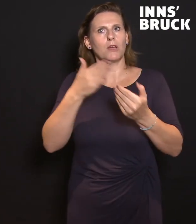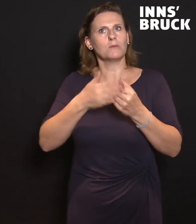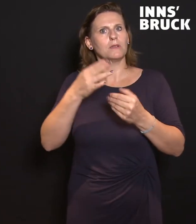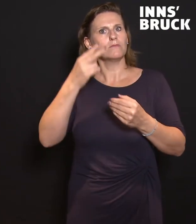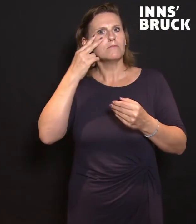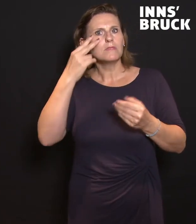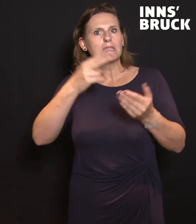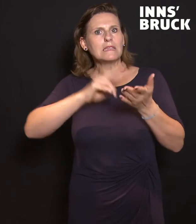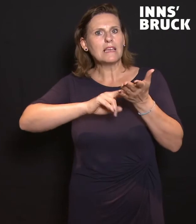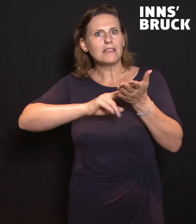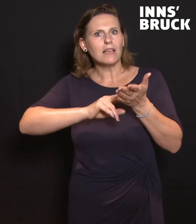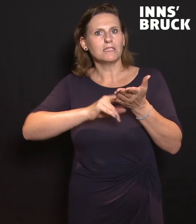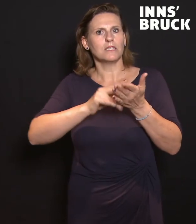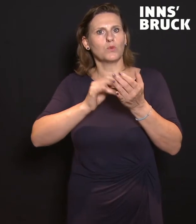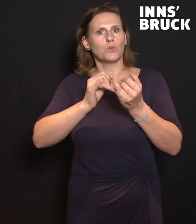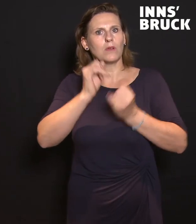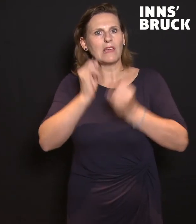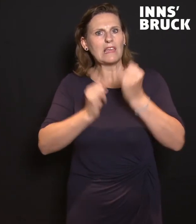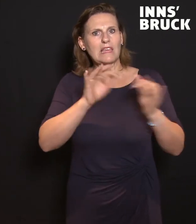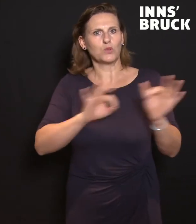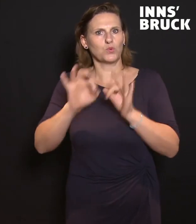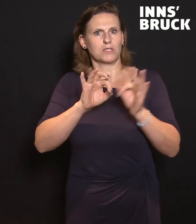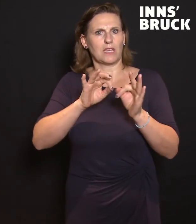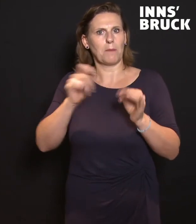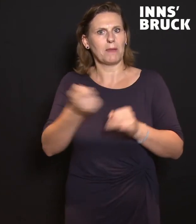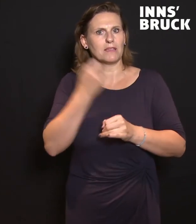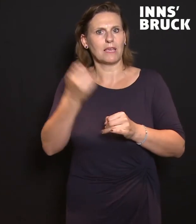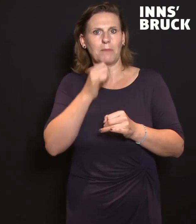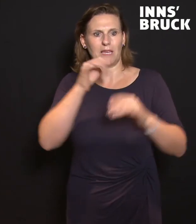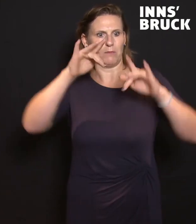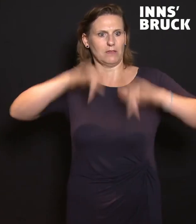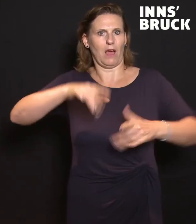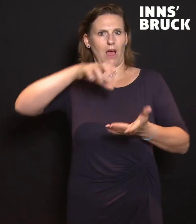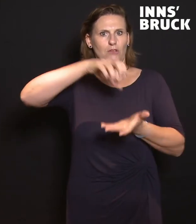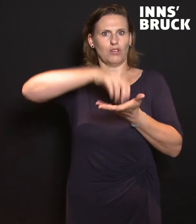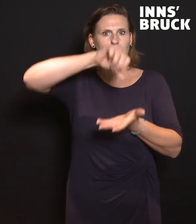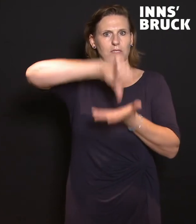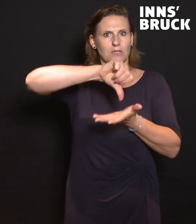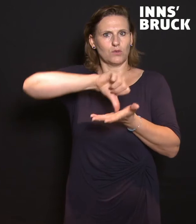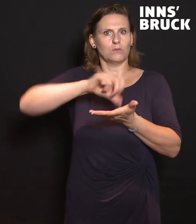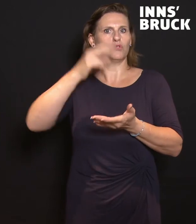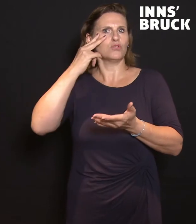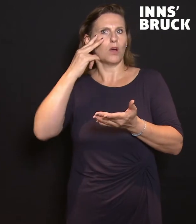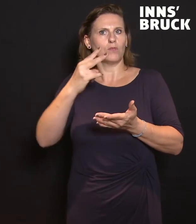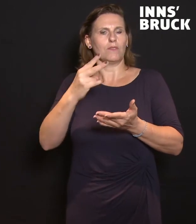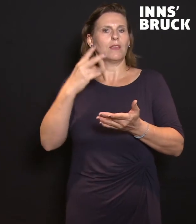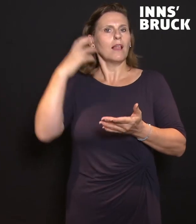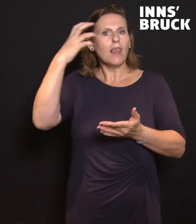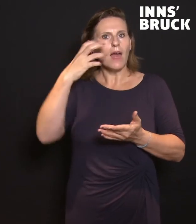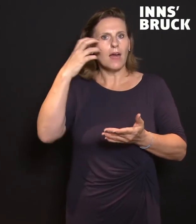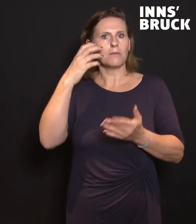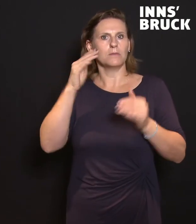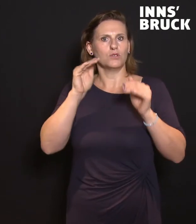dass Industriebetriebe sich eher nicht mehr in der Stadt ansiedeln im Sinne von emittierend, sprich Lärm- oder Schmutz emittierende